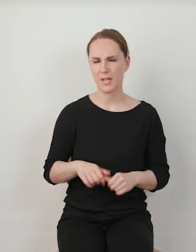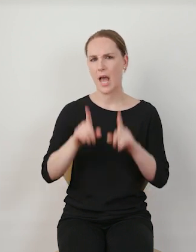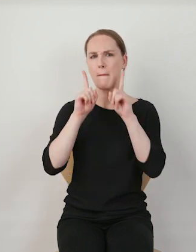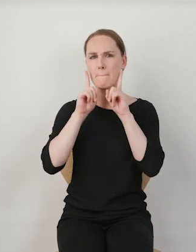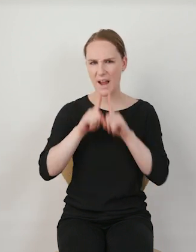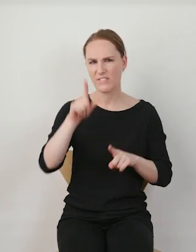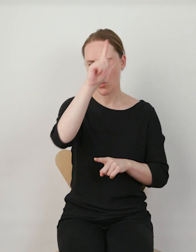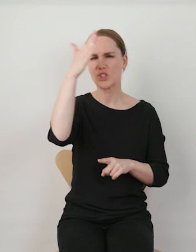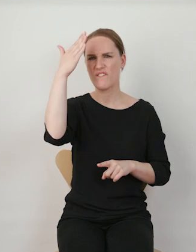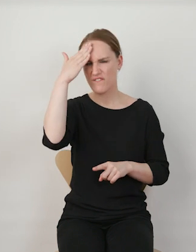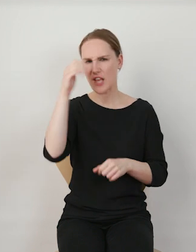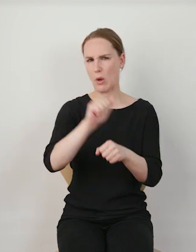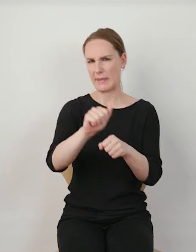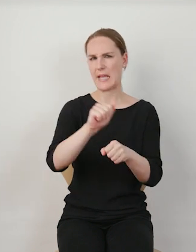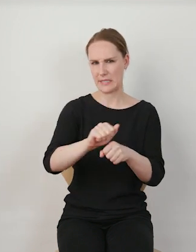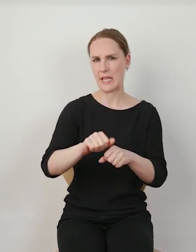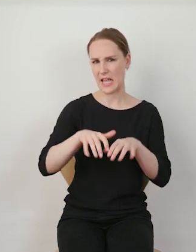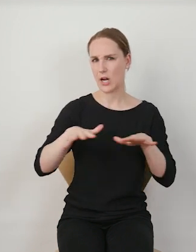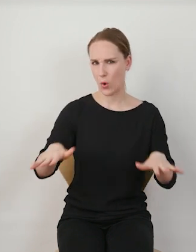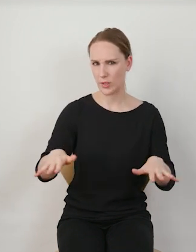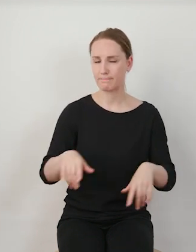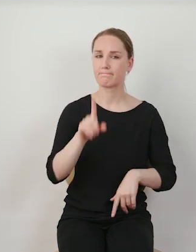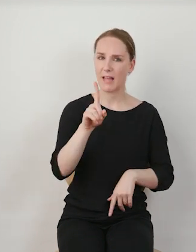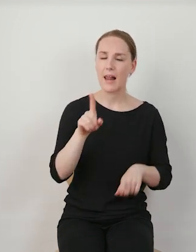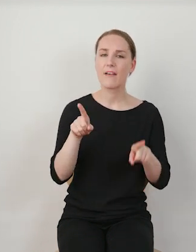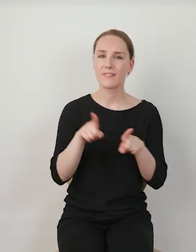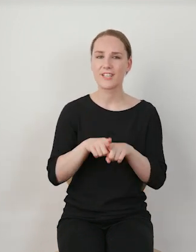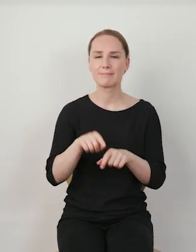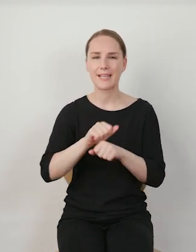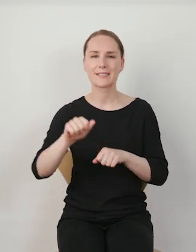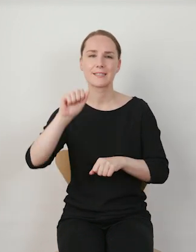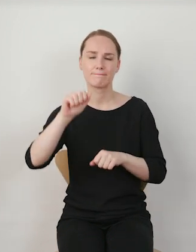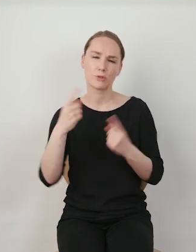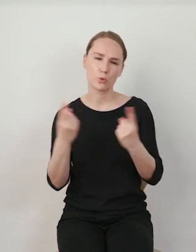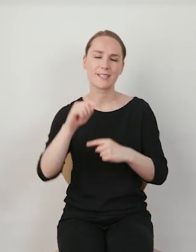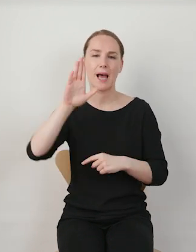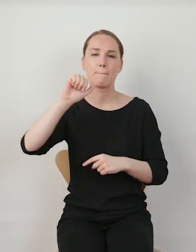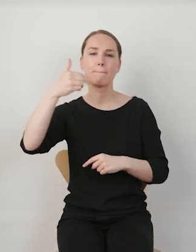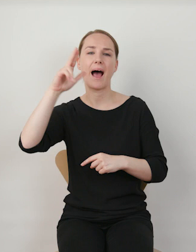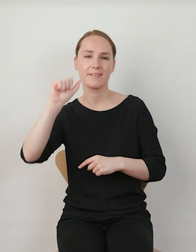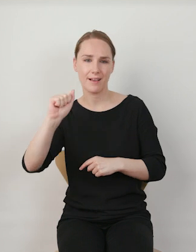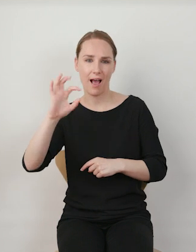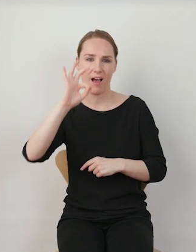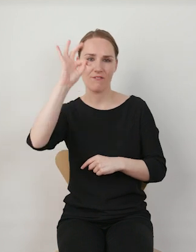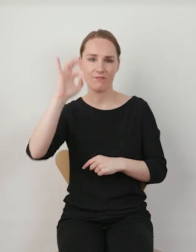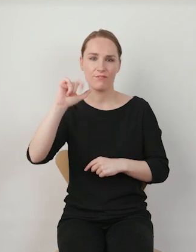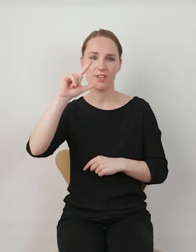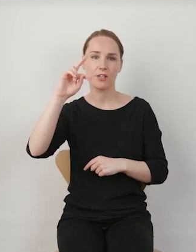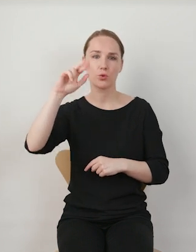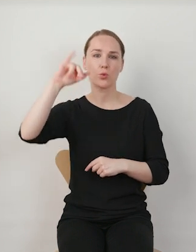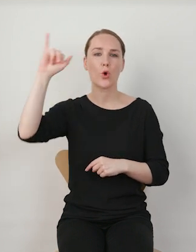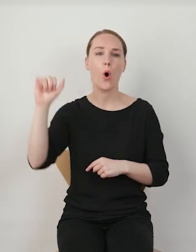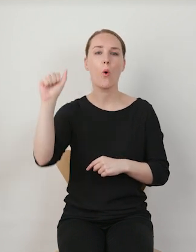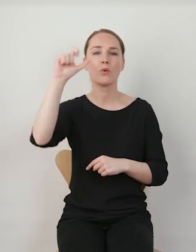świadomość algorytmu, z drugiej strony mamy do czynienia też z bańką filtrującą, bądź też filtracyjną. Bańka filtrująca to jest